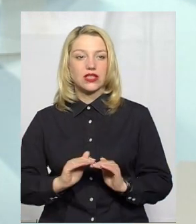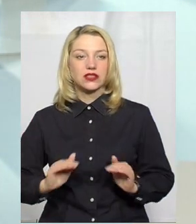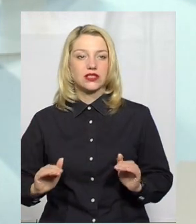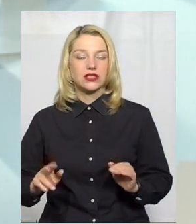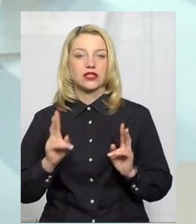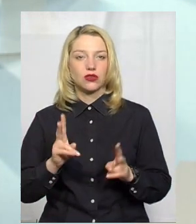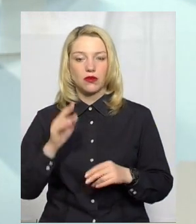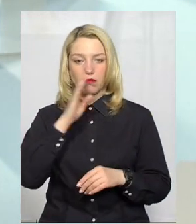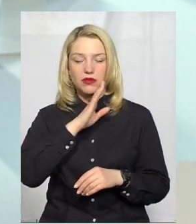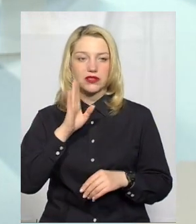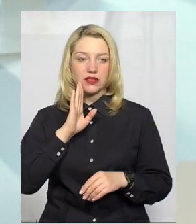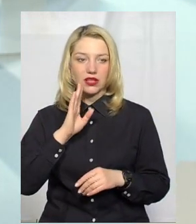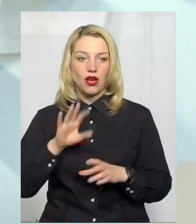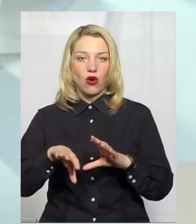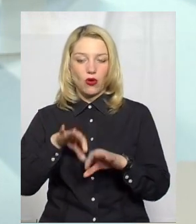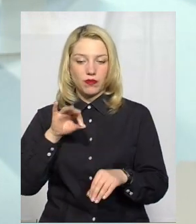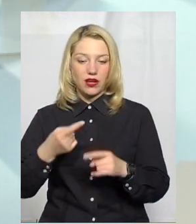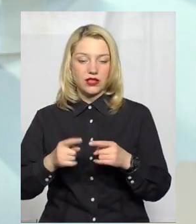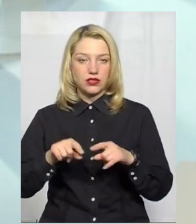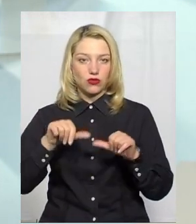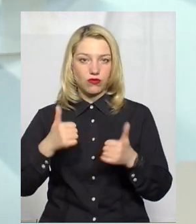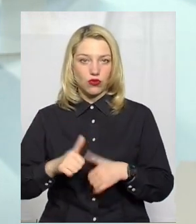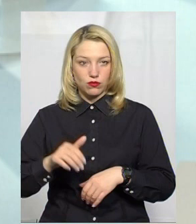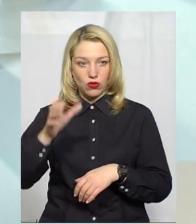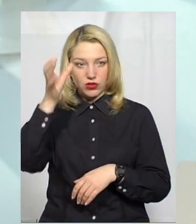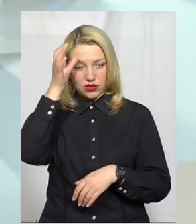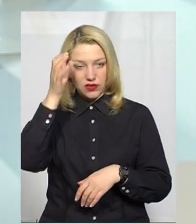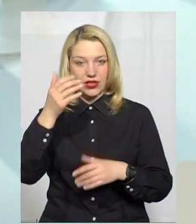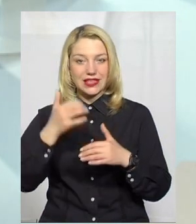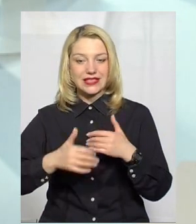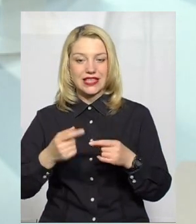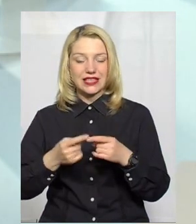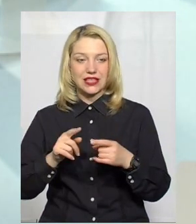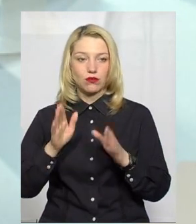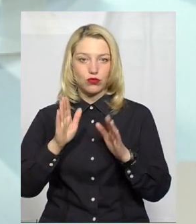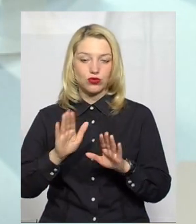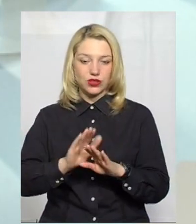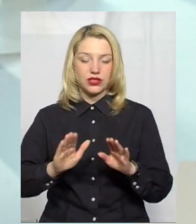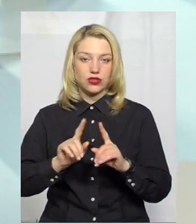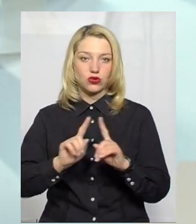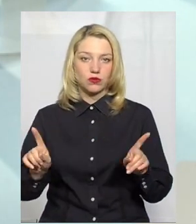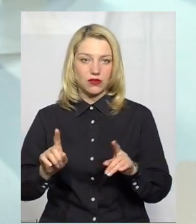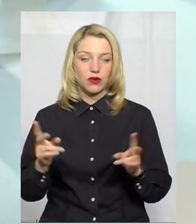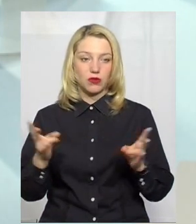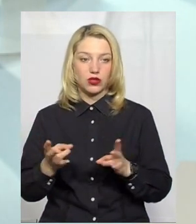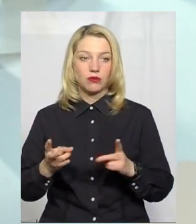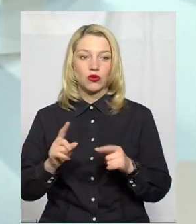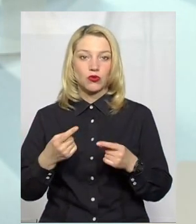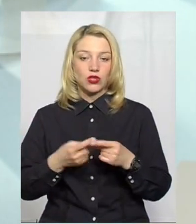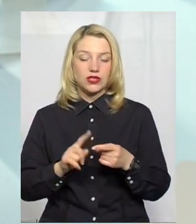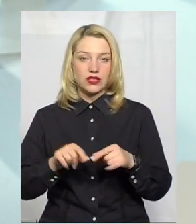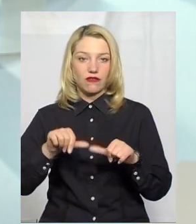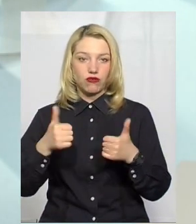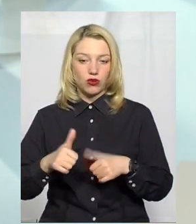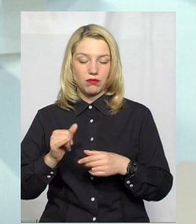батьки яких обрали цю форму освіти. І серед них і будуть діти з особливими потребами. Тому вже ці